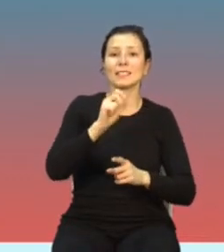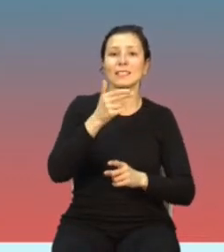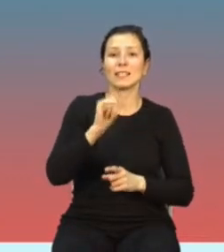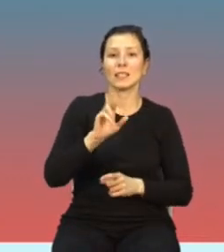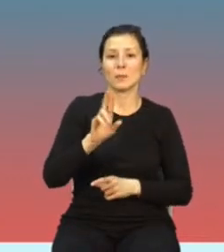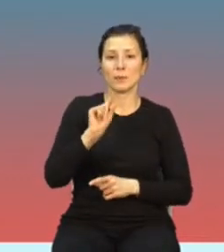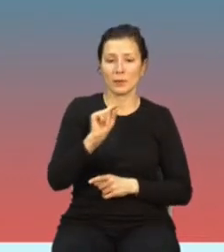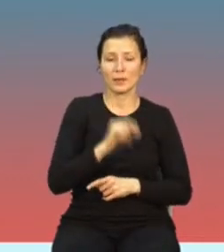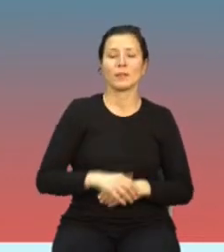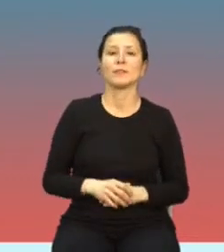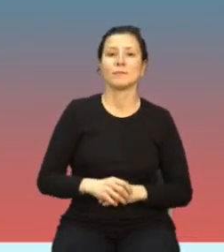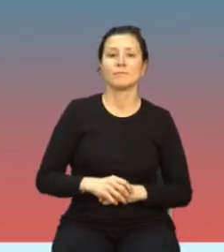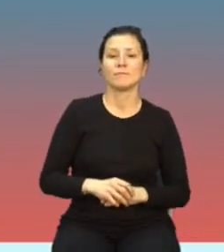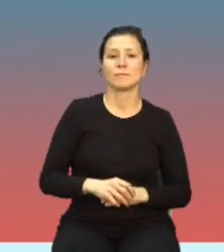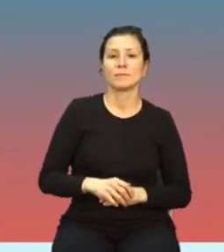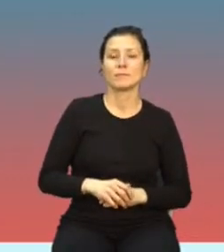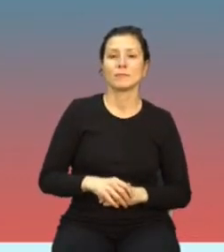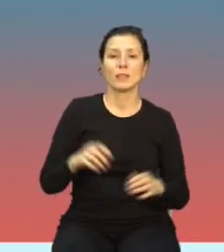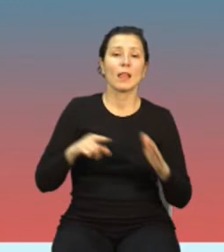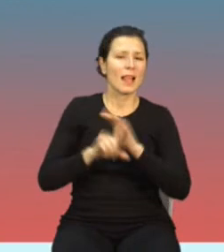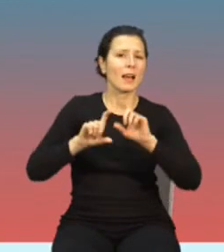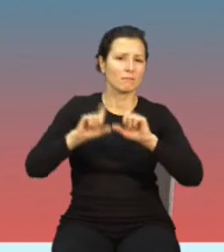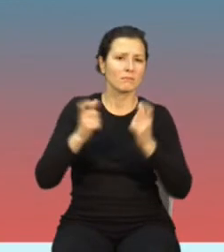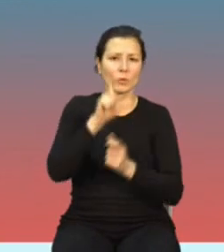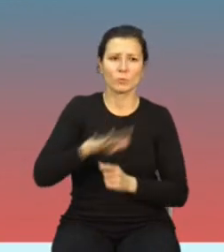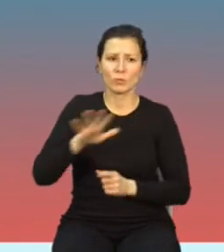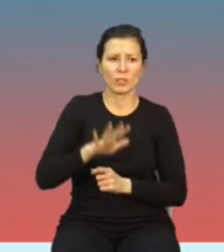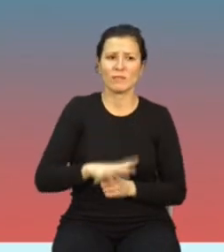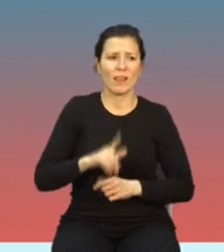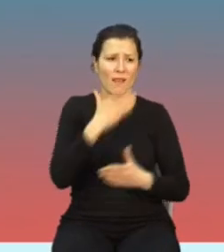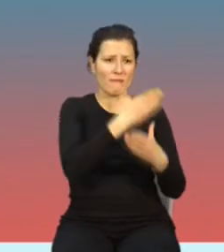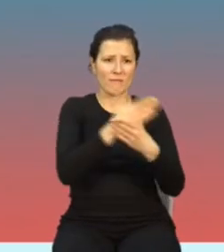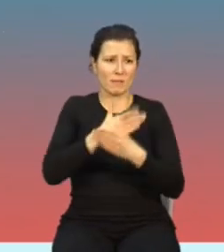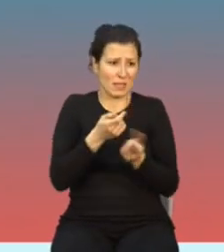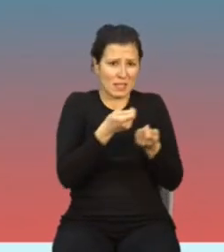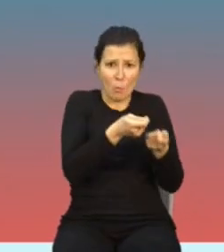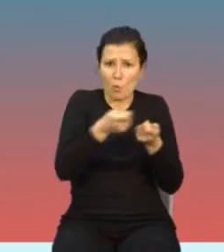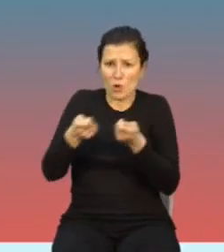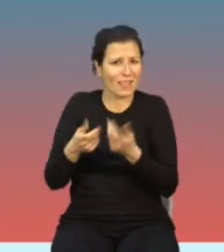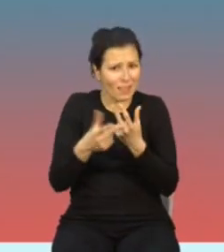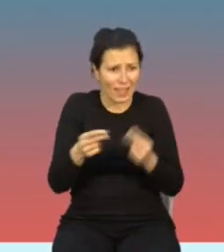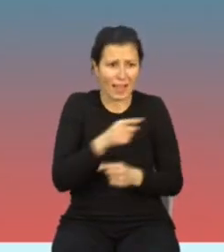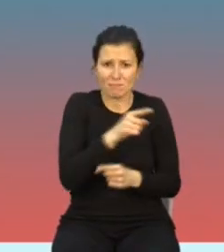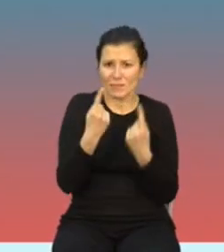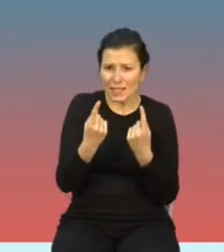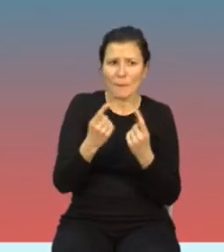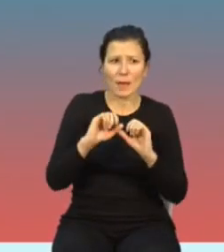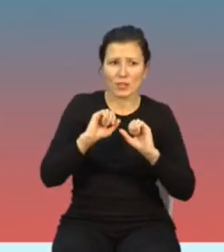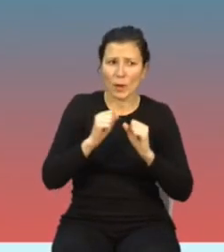ogólnej populacji. Co prawda nie są do tego zmuszani, niemniej jednak tak działają. I na początku bieżącego roku